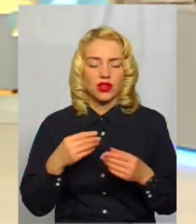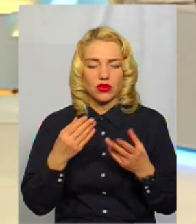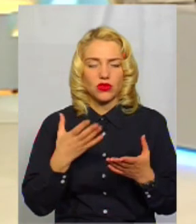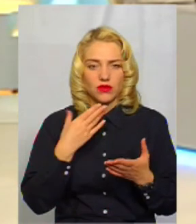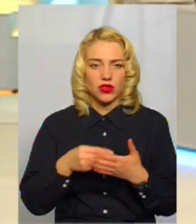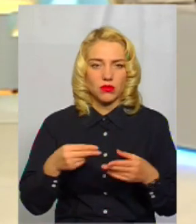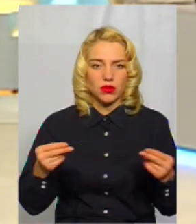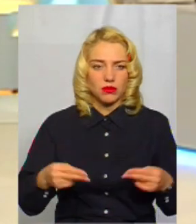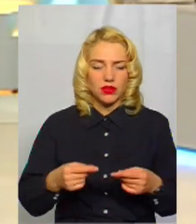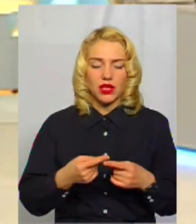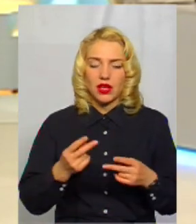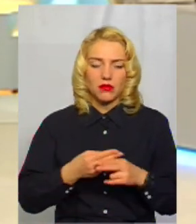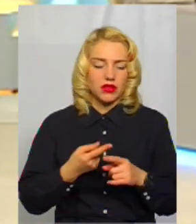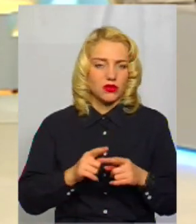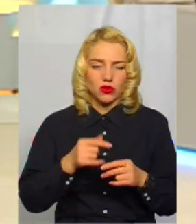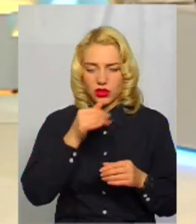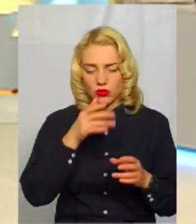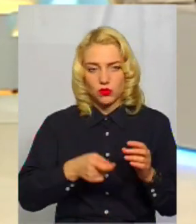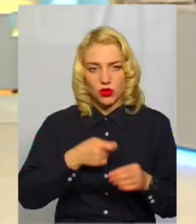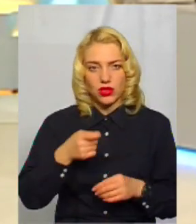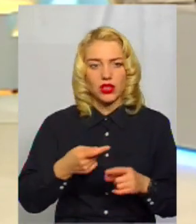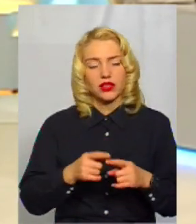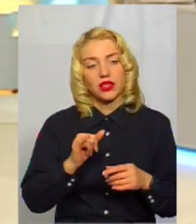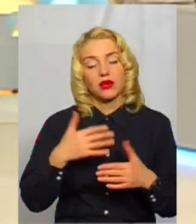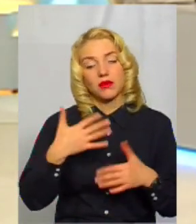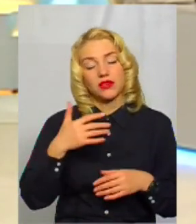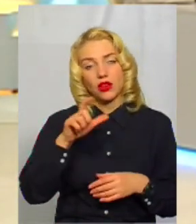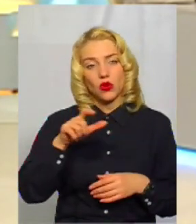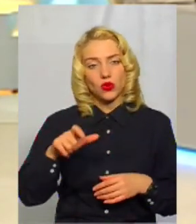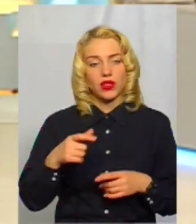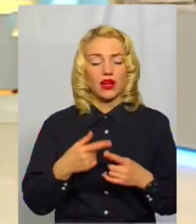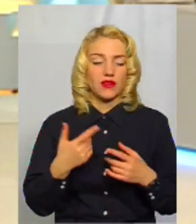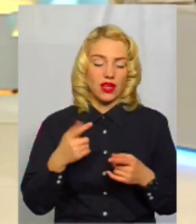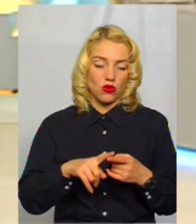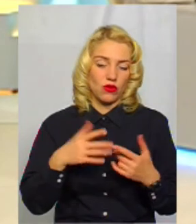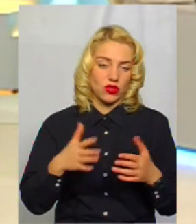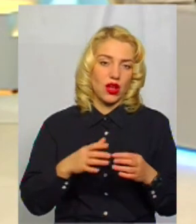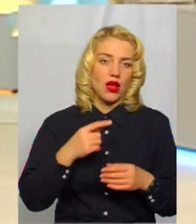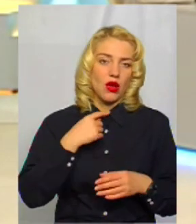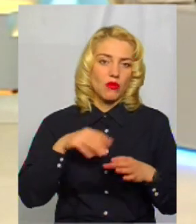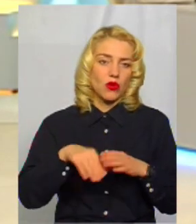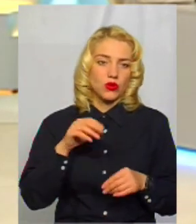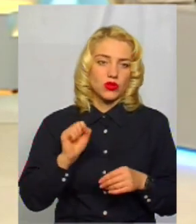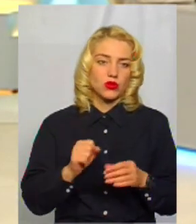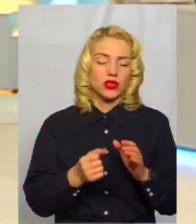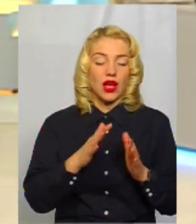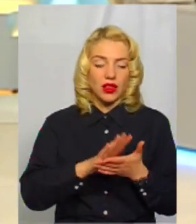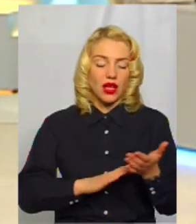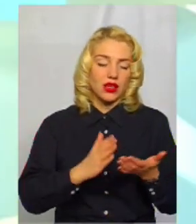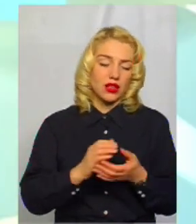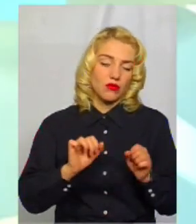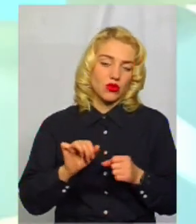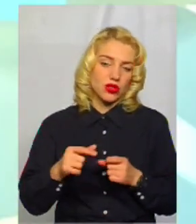підписи, тобто, без цього ти навіть не подосиш. І ти вже певно, що як мінімум 50 людей за нього проголосує, так, а далі вже є можливість